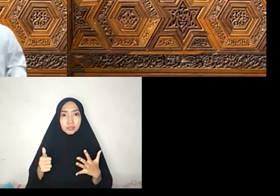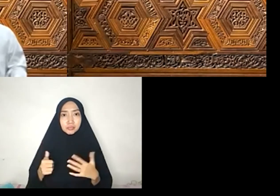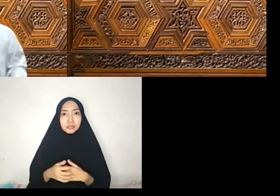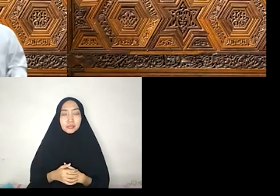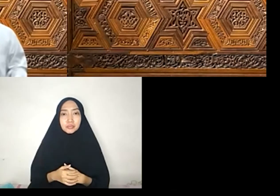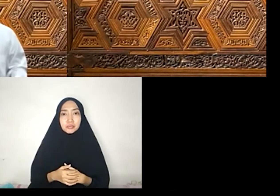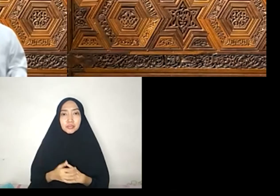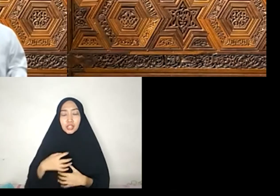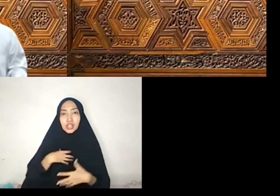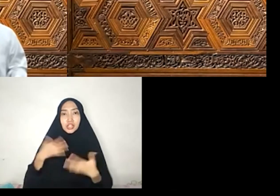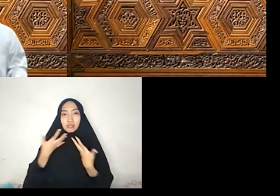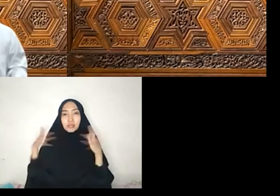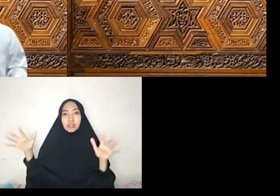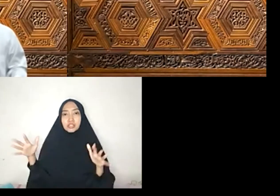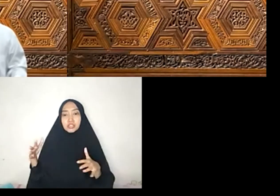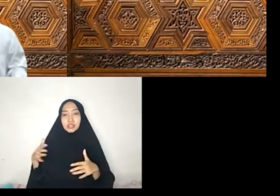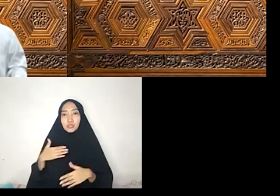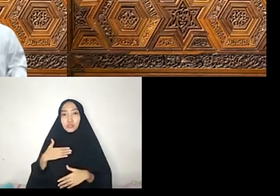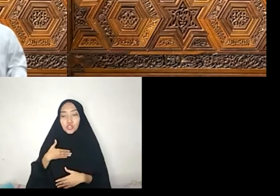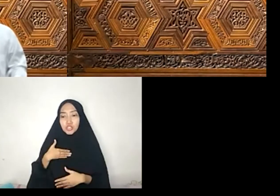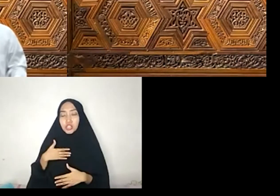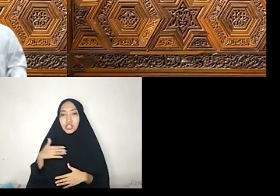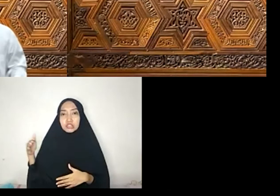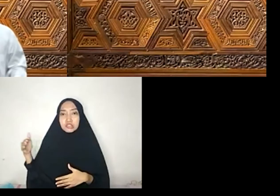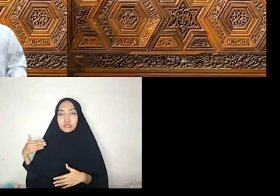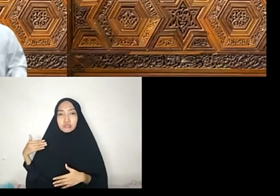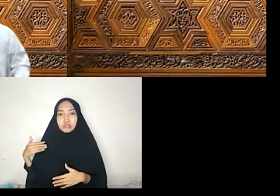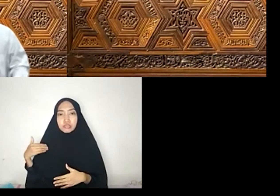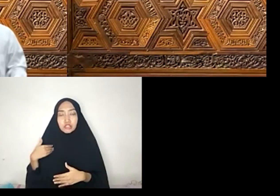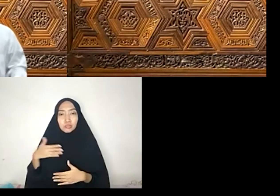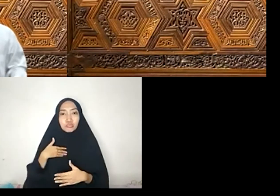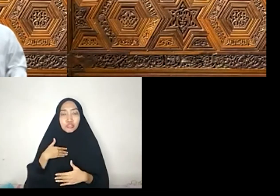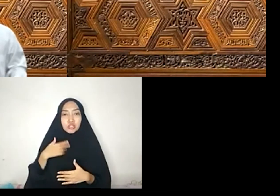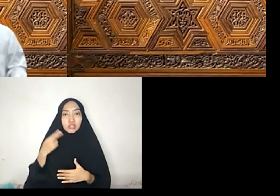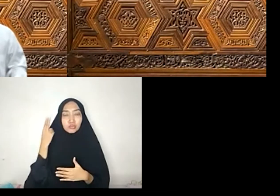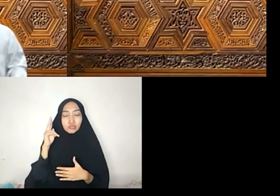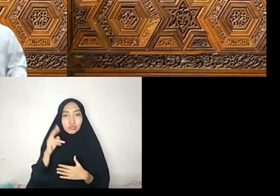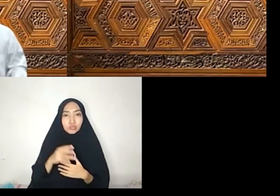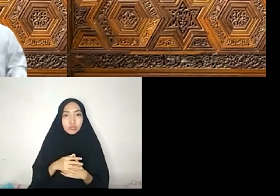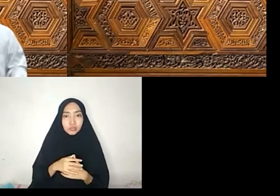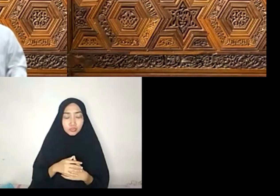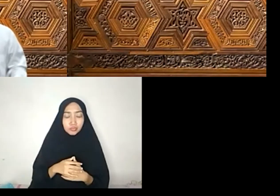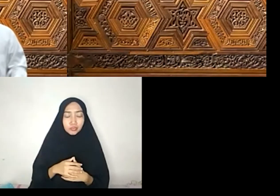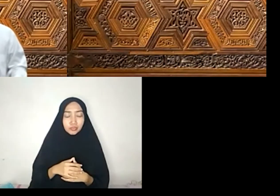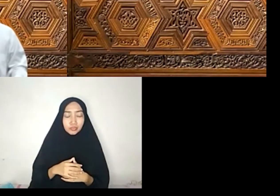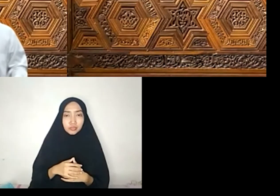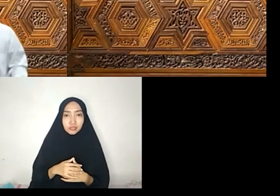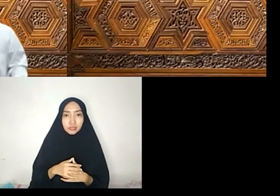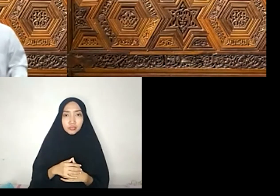kebebasan atas milik dan kepemilikan Hifdu al-milk dan Hifdu al-tamallu